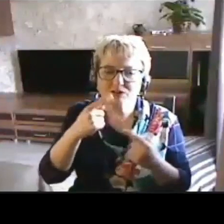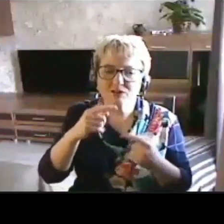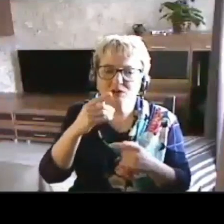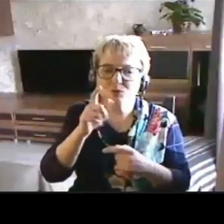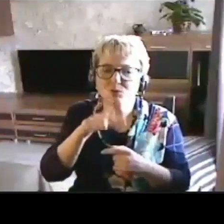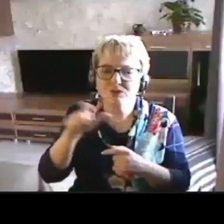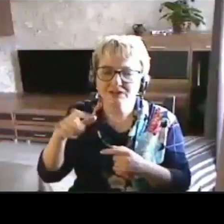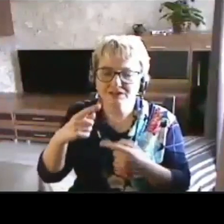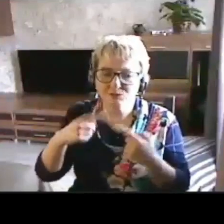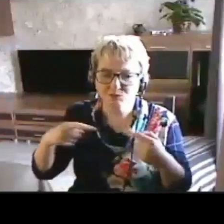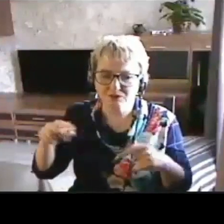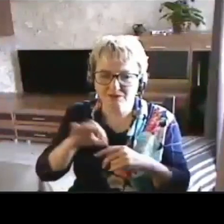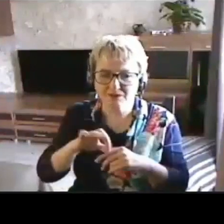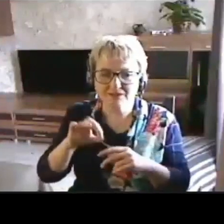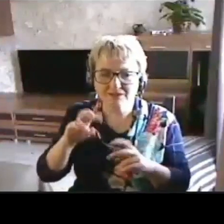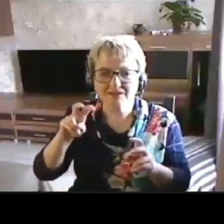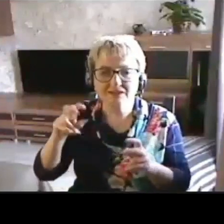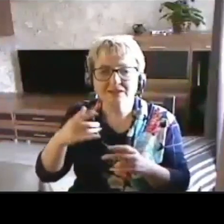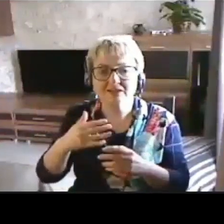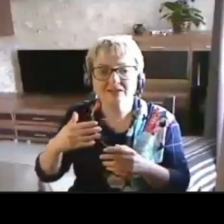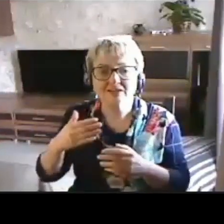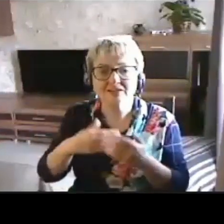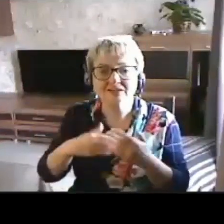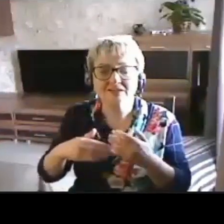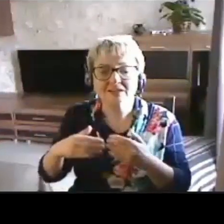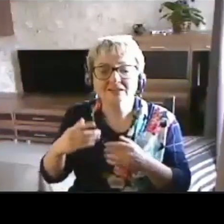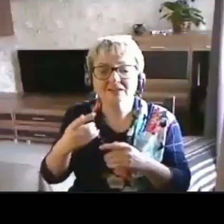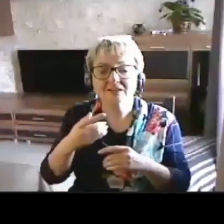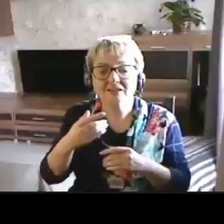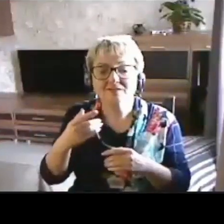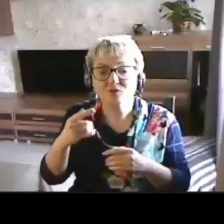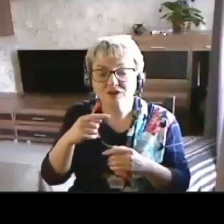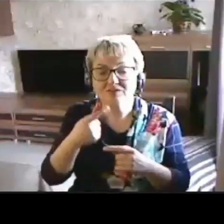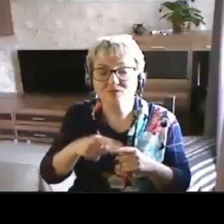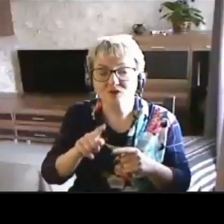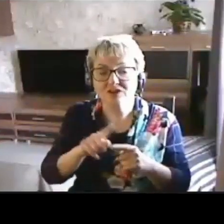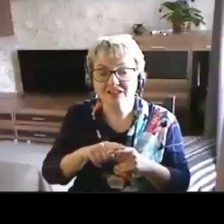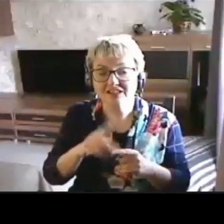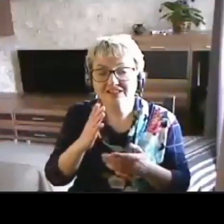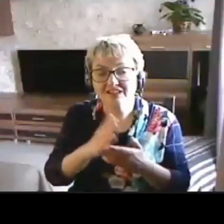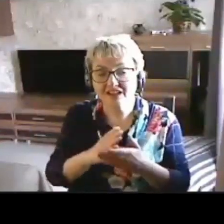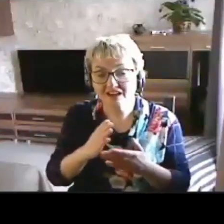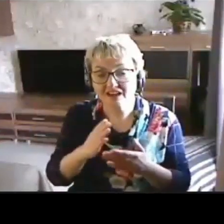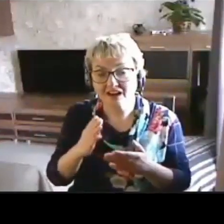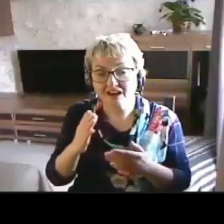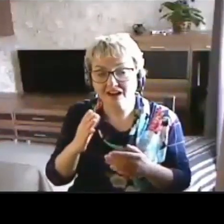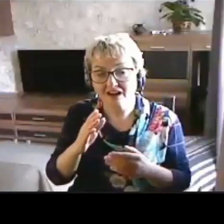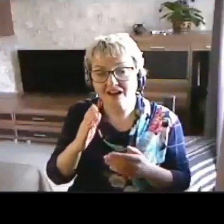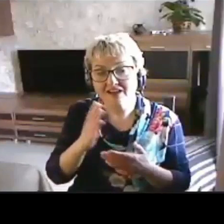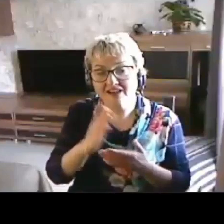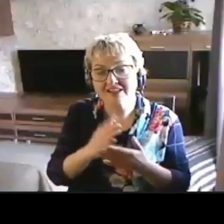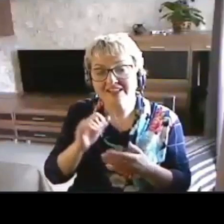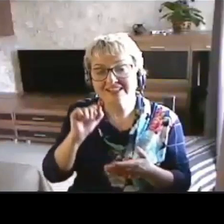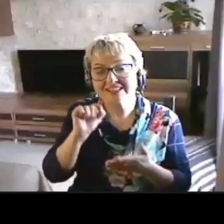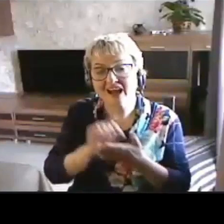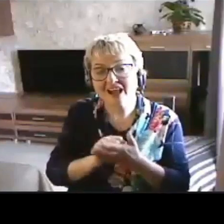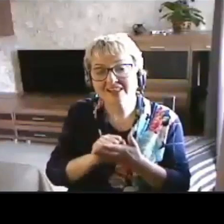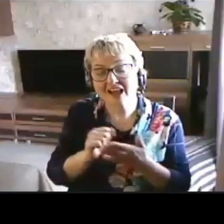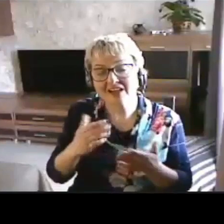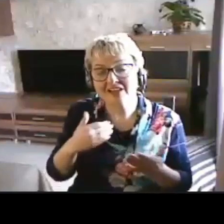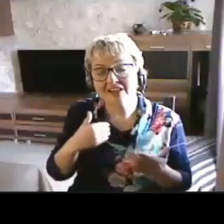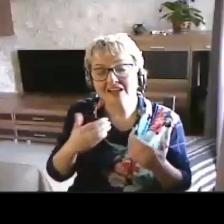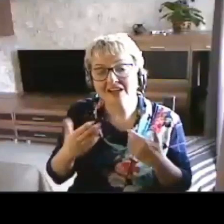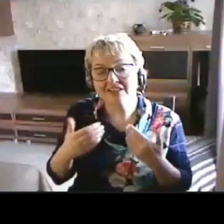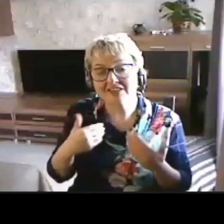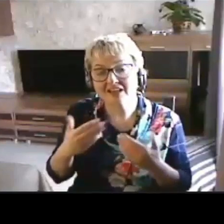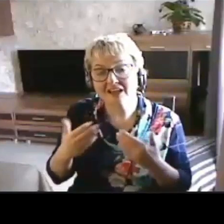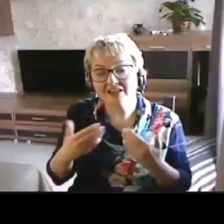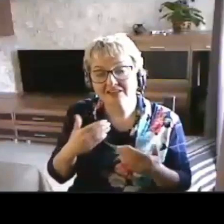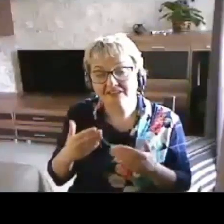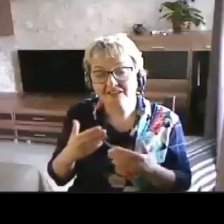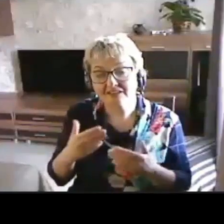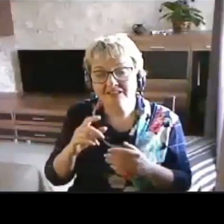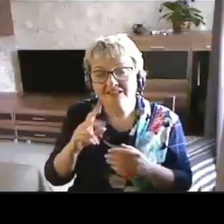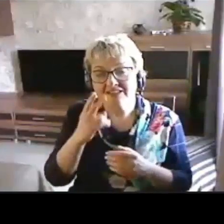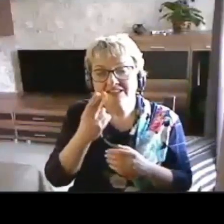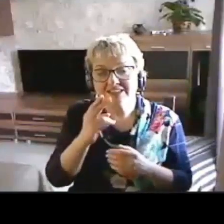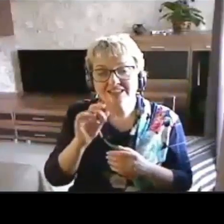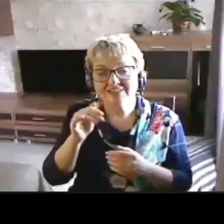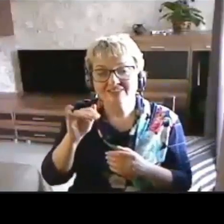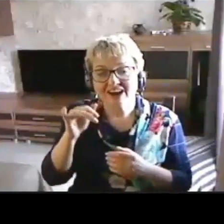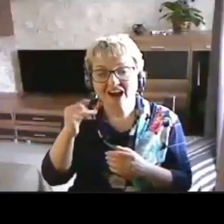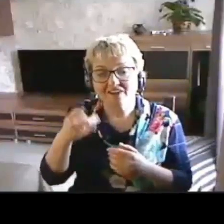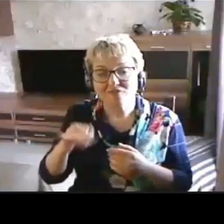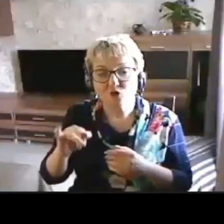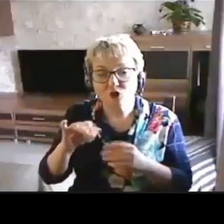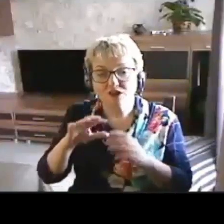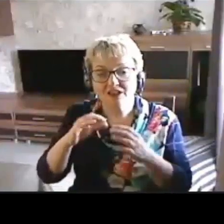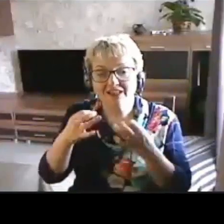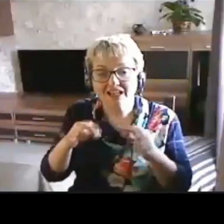нозологиями, но идея здесь вот такая есть, да. Конечно, стандарт касается цифровой доступности